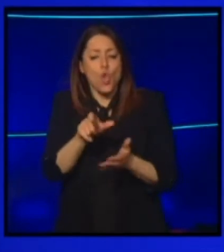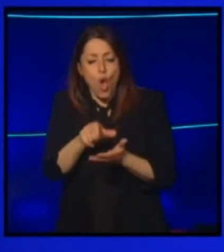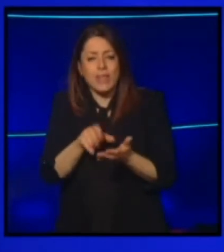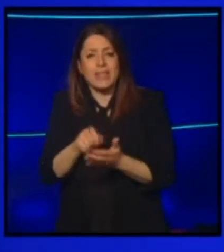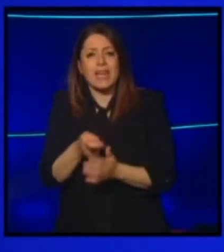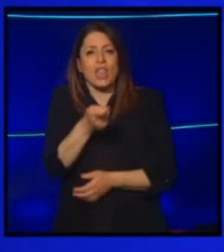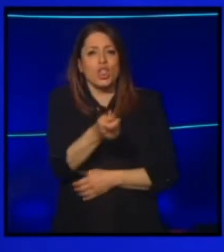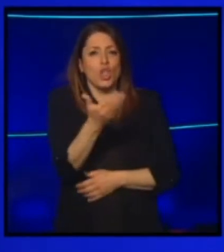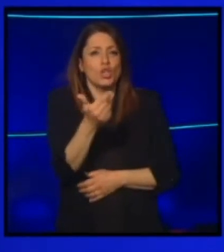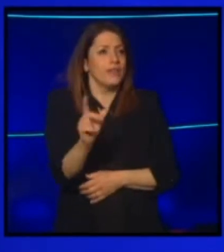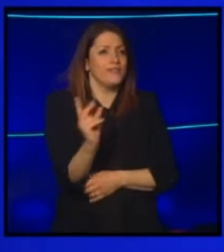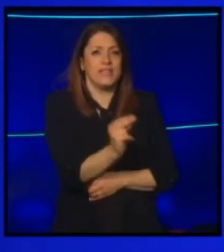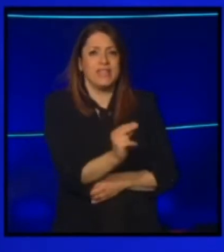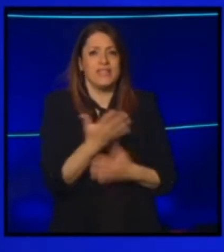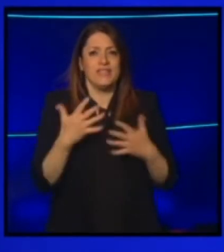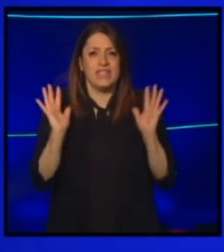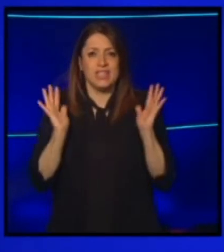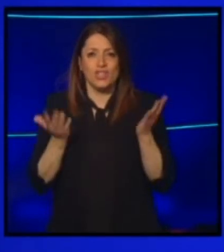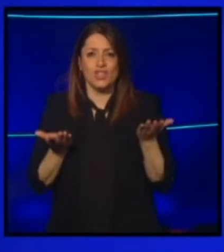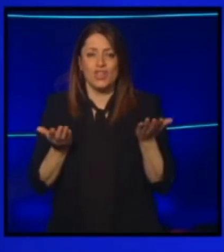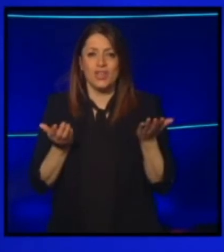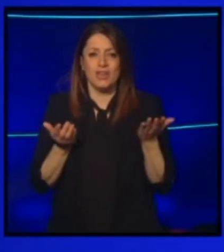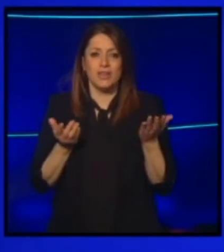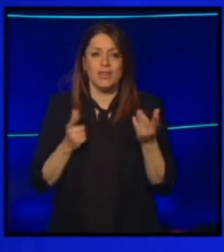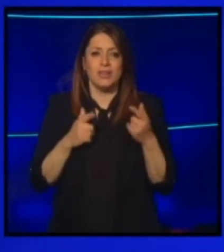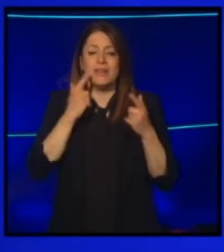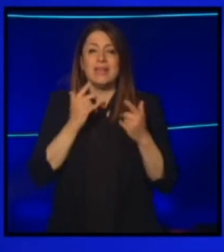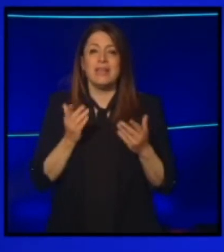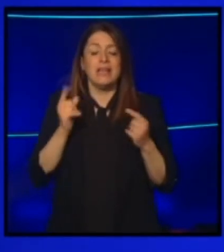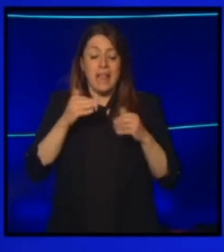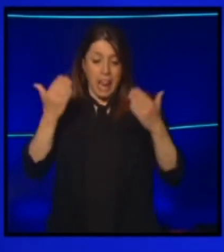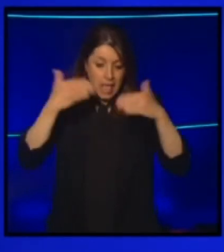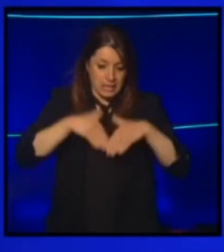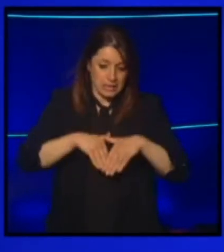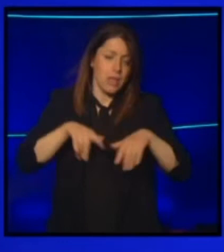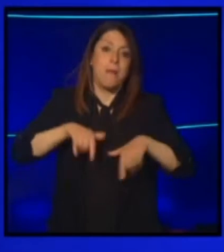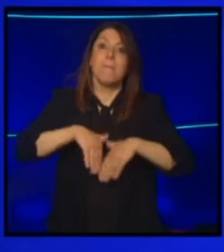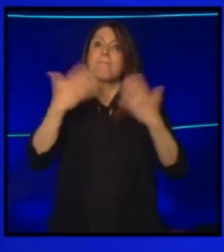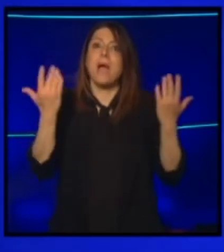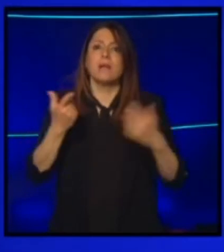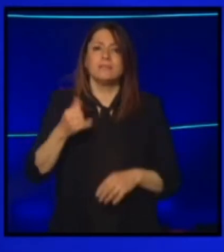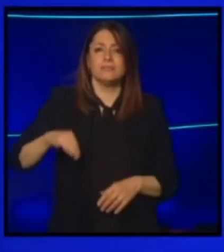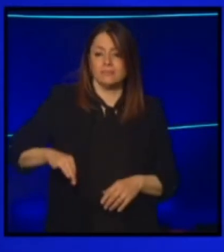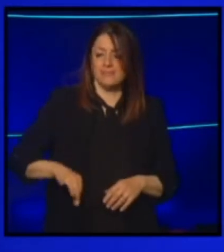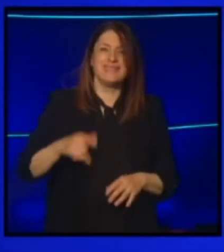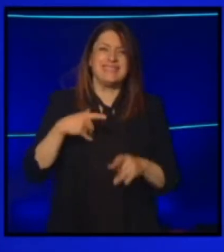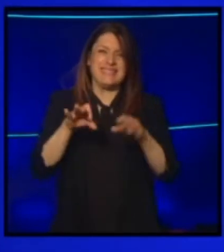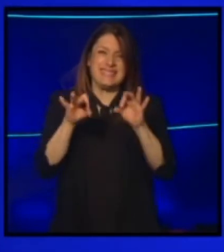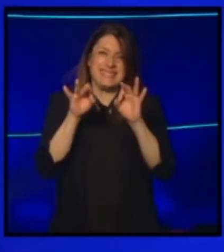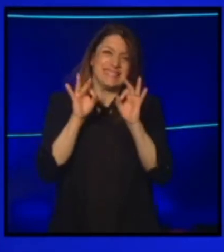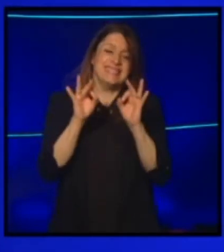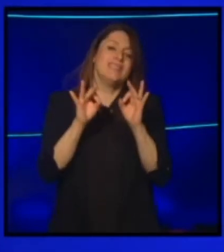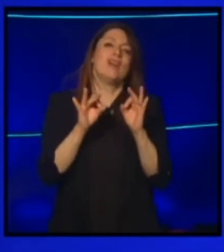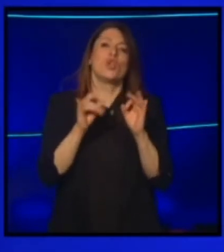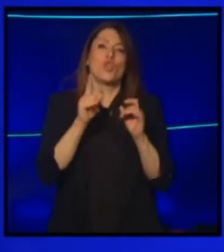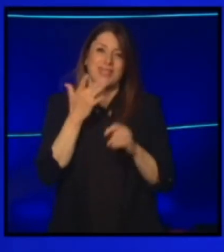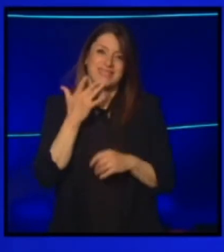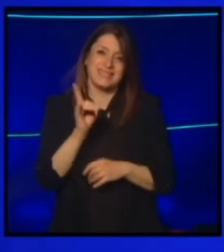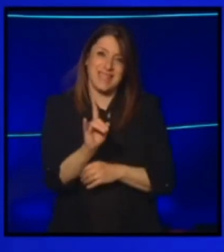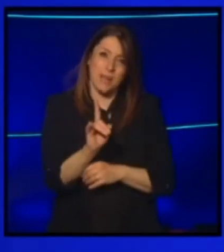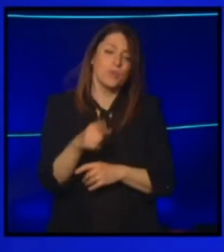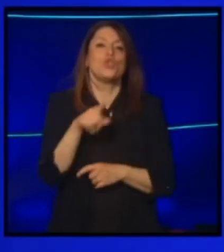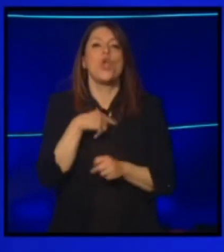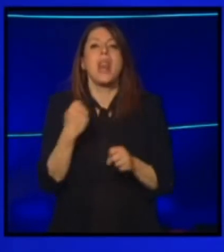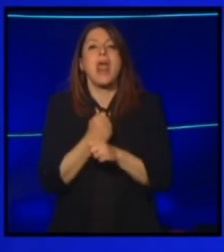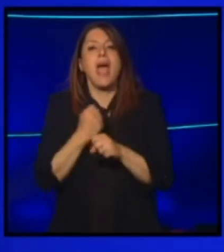Basta, è finito. Passare dalla sera alla mattina, immediatamente senza più nemmeno un centesimo in tasca, non è una cosa semplice. Noi il lavoro ce lo